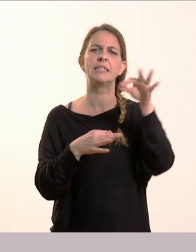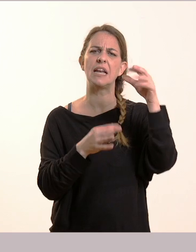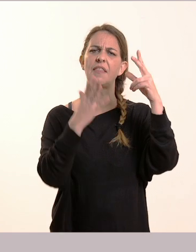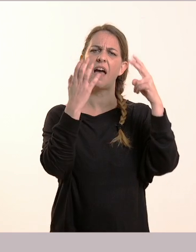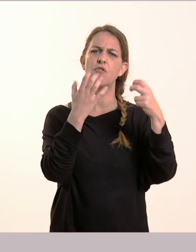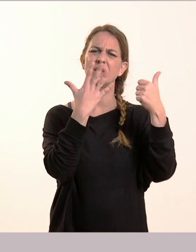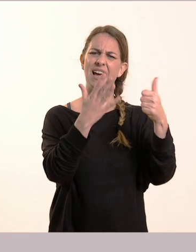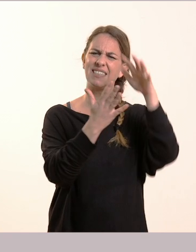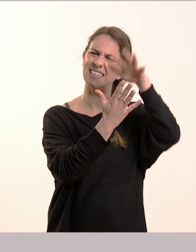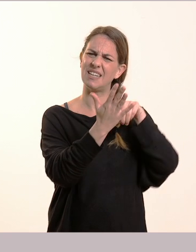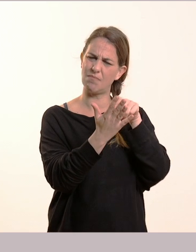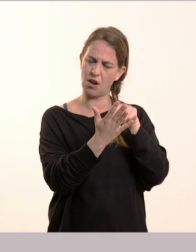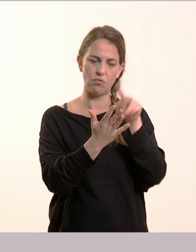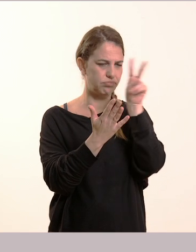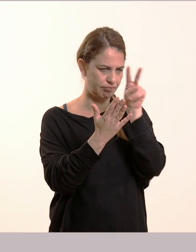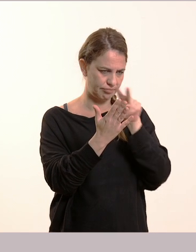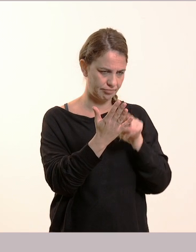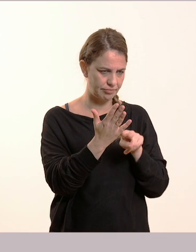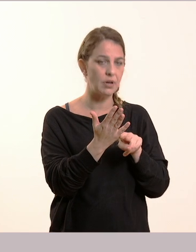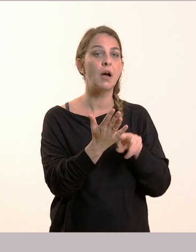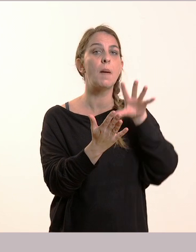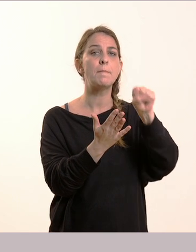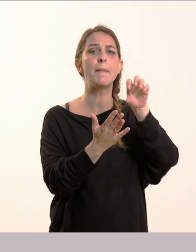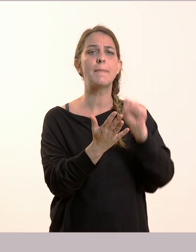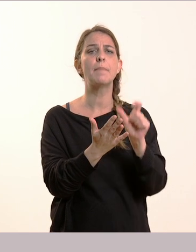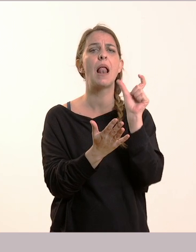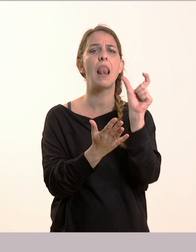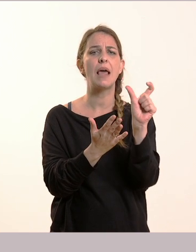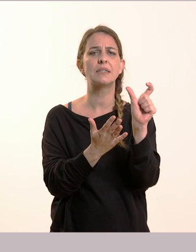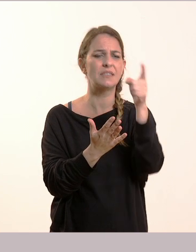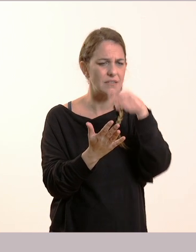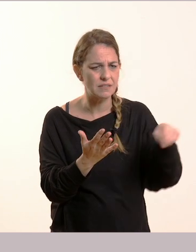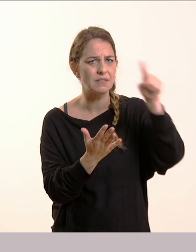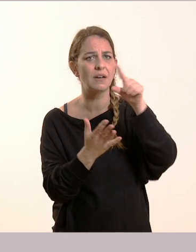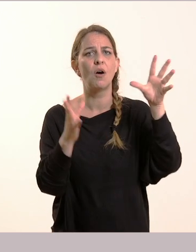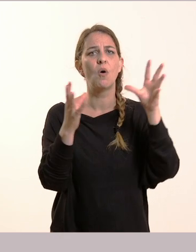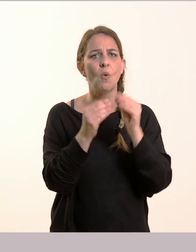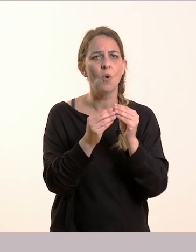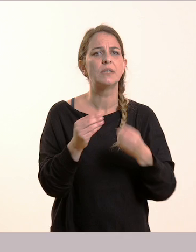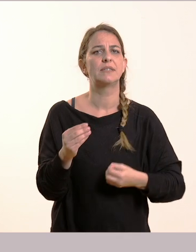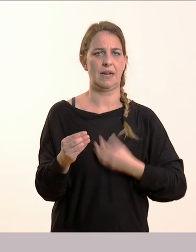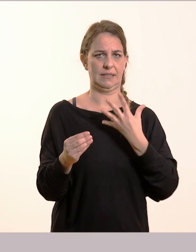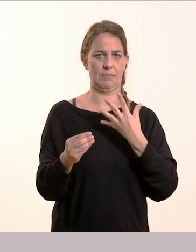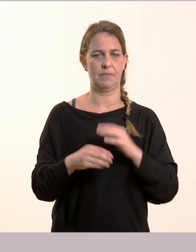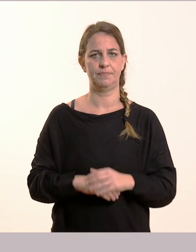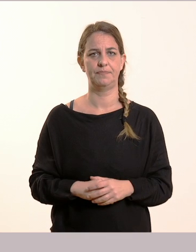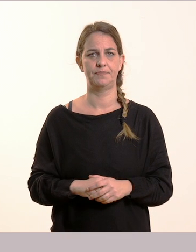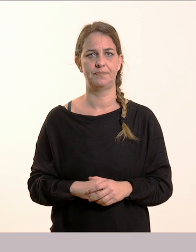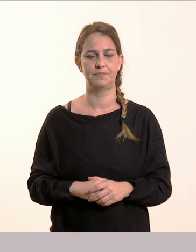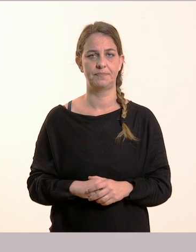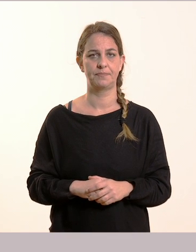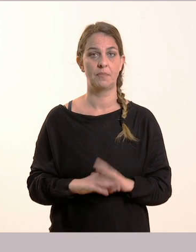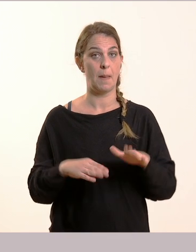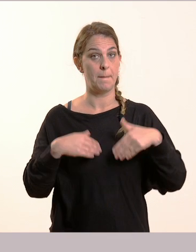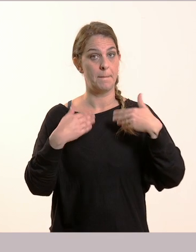θα βάλουμε σε κύκλο τις λέξεις και τις εκφράσεις, που μας δείχνουν πώς νιώθει κάποιος. Έπειτα να